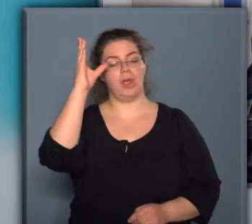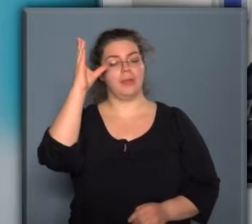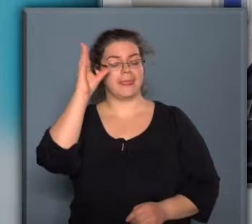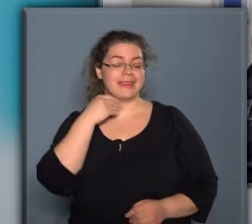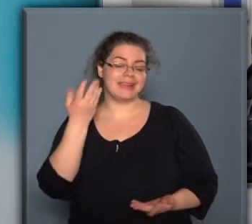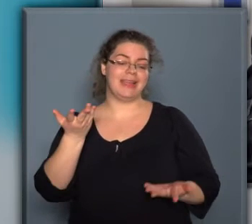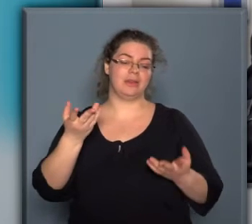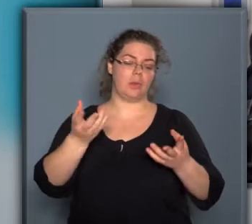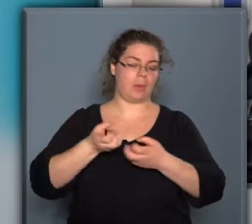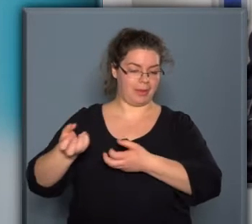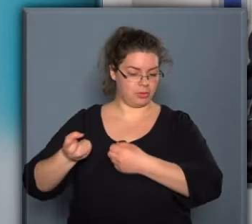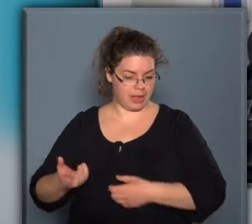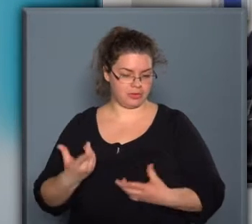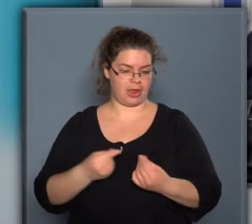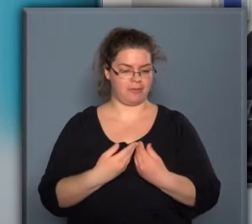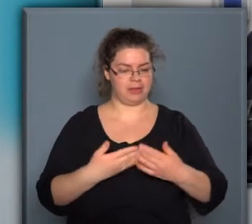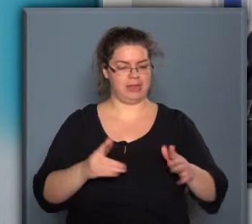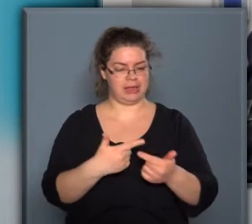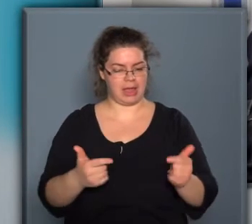Szakértők bevonásával nyílik erre lehetőség,